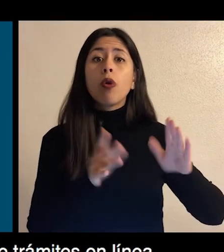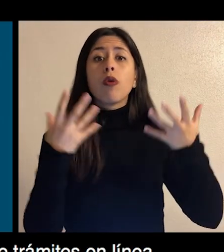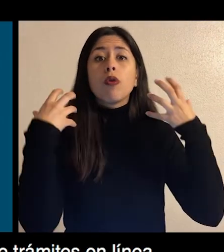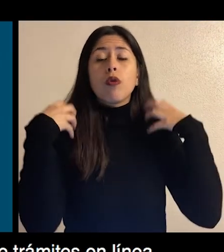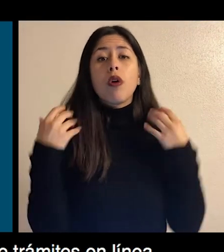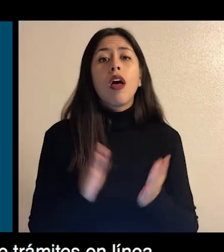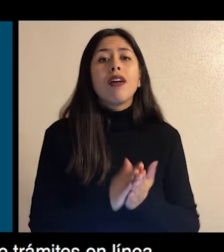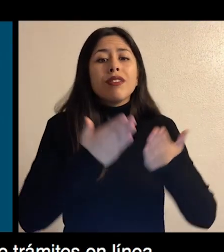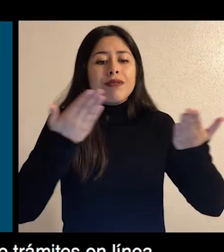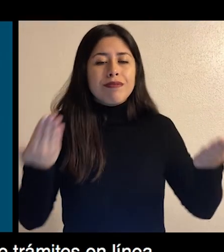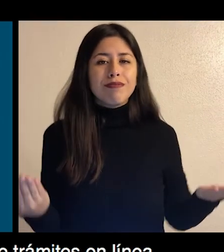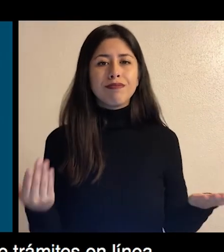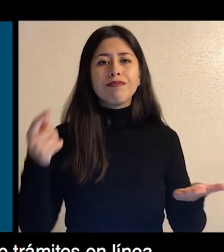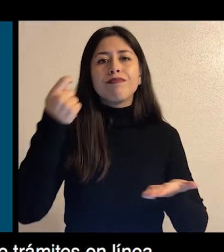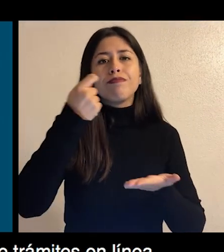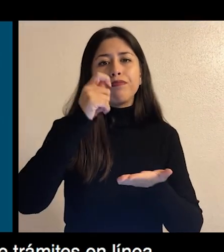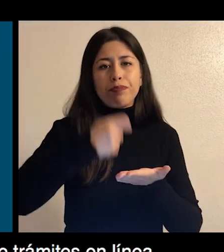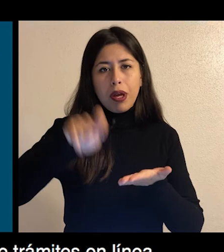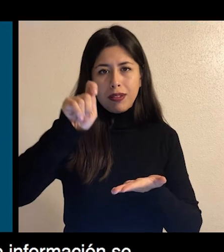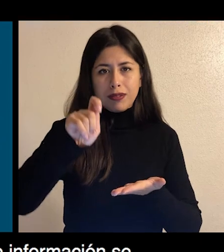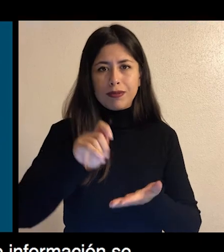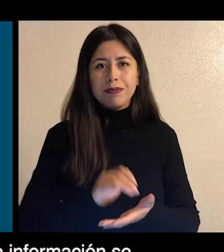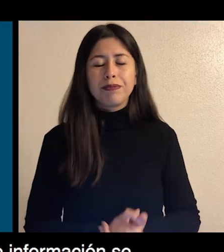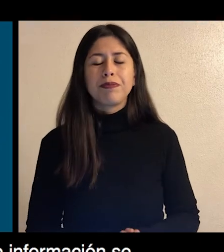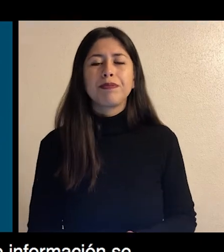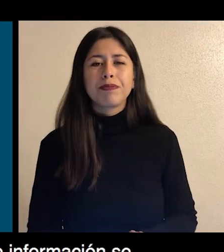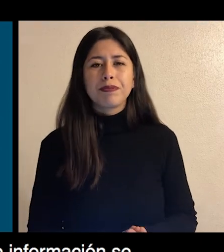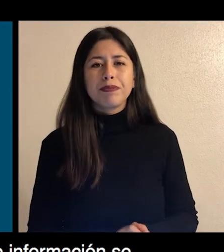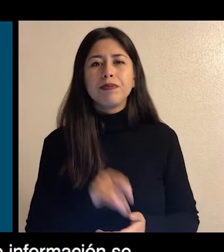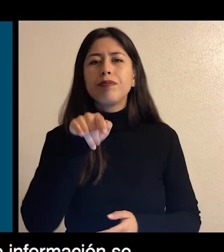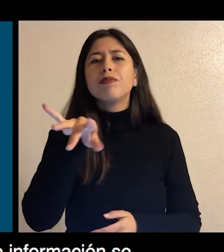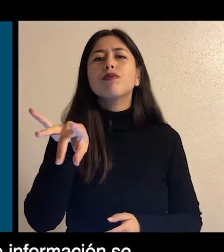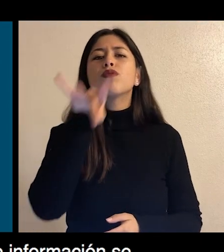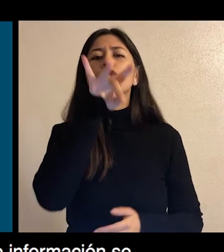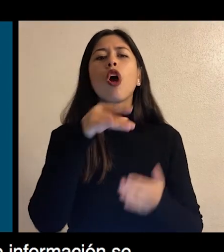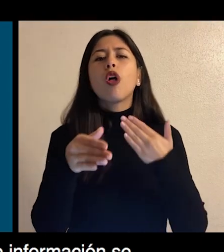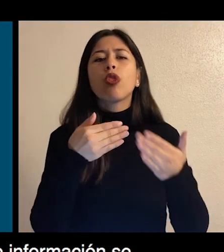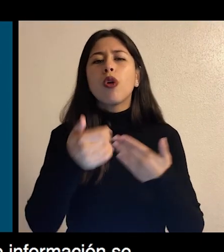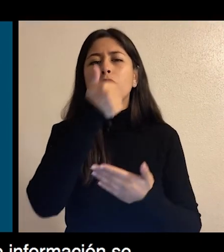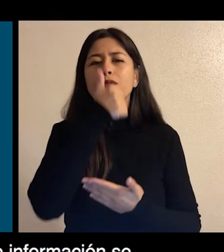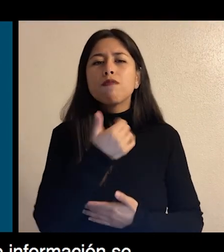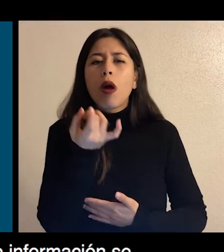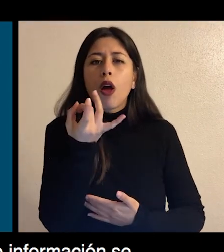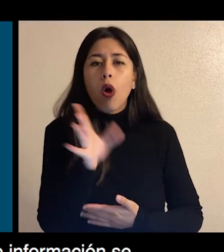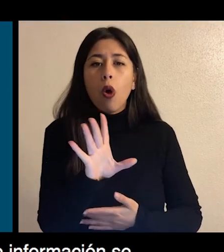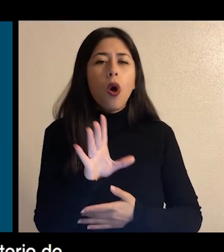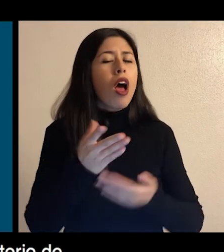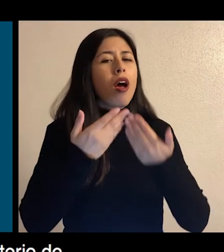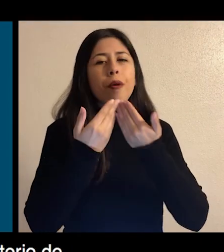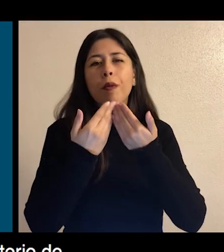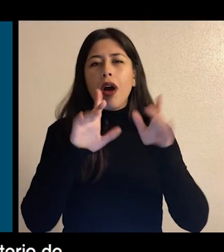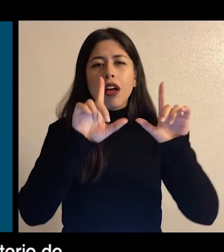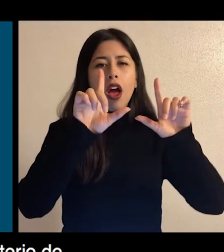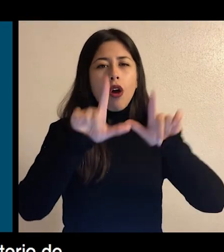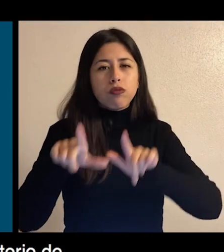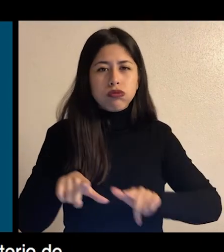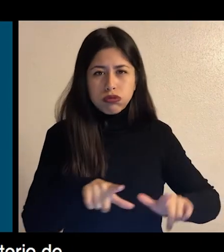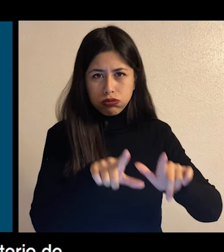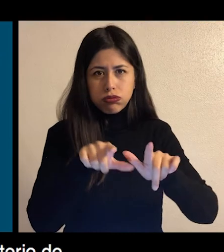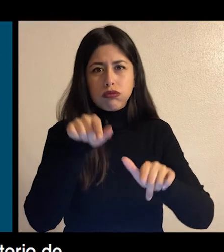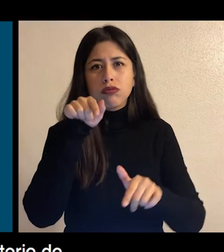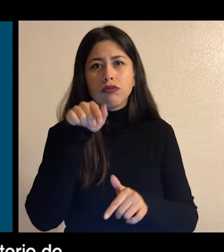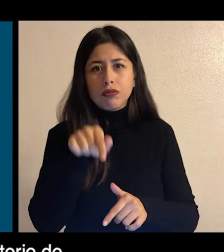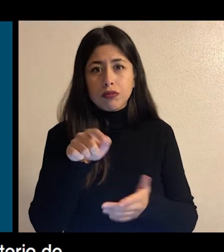Atrave sistem lan ou kap ap feli yon kan kantite posesis an lign, rapide epi personel. Sistem informasyon sa,